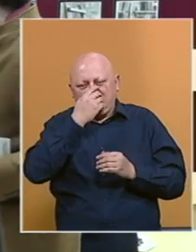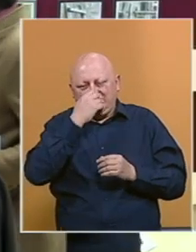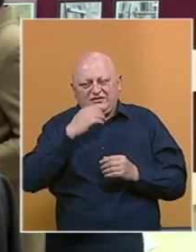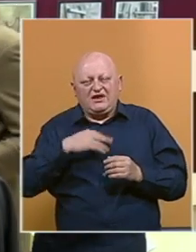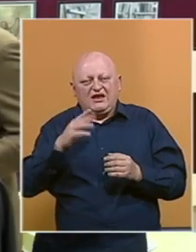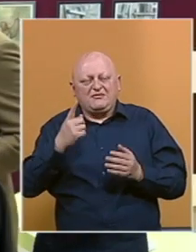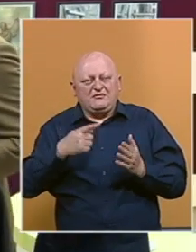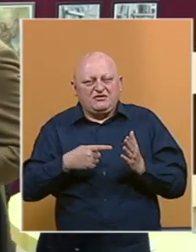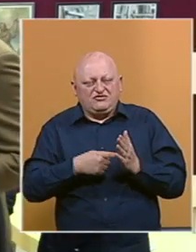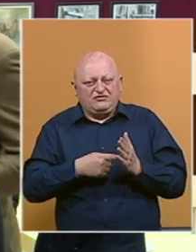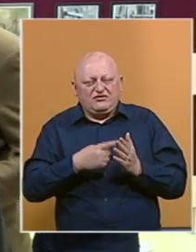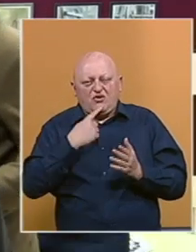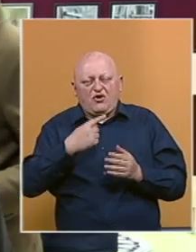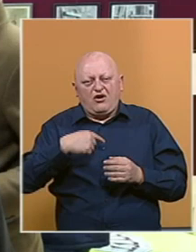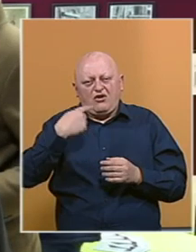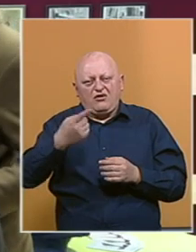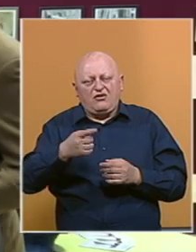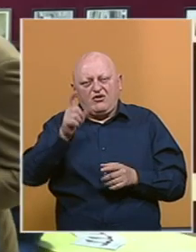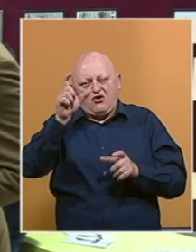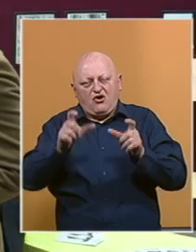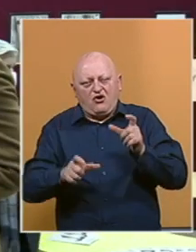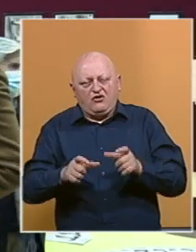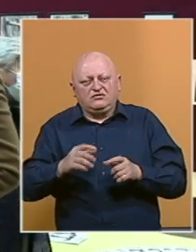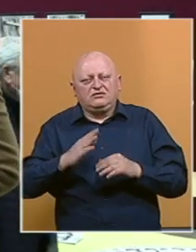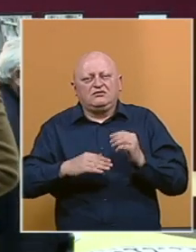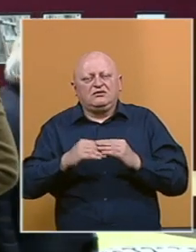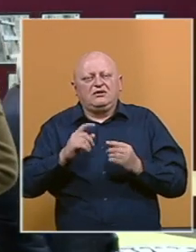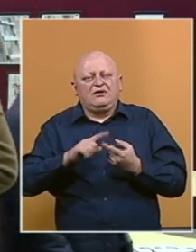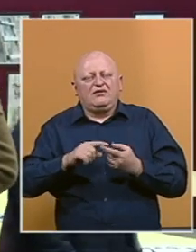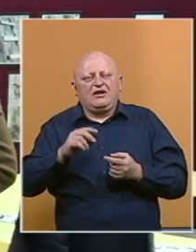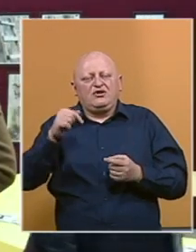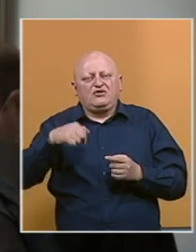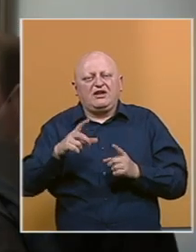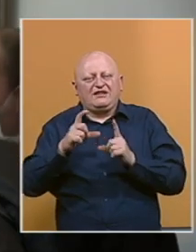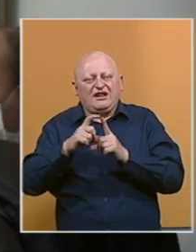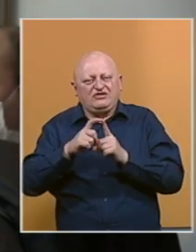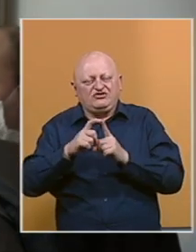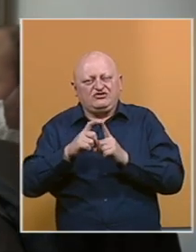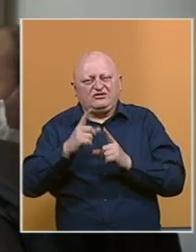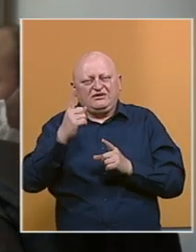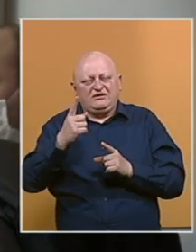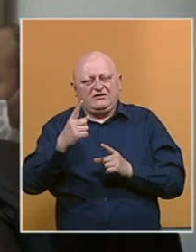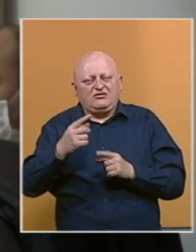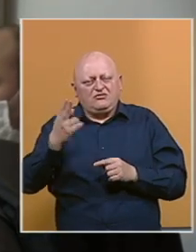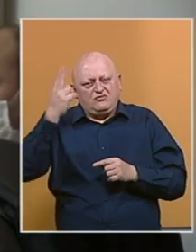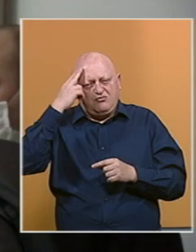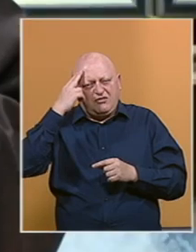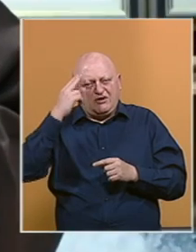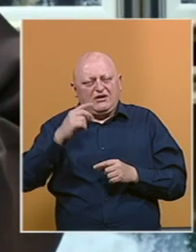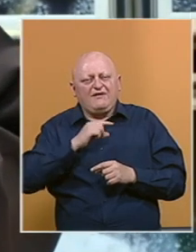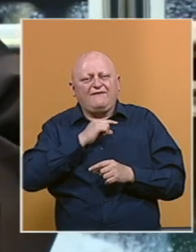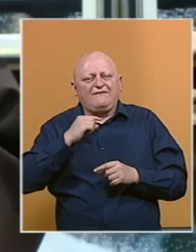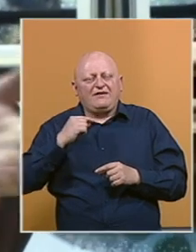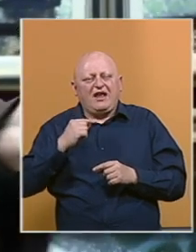temu koja govori o osobi i dijelu fra Juraja Dragišića, jednog znamenitoga fratra